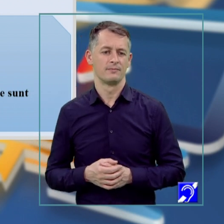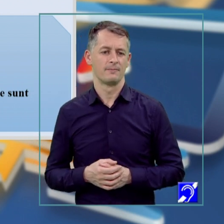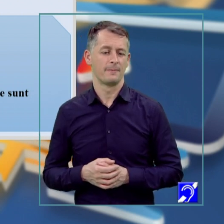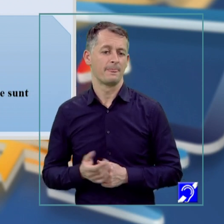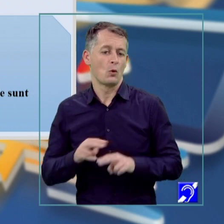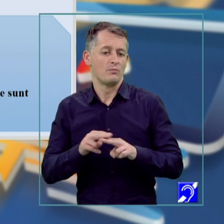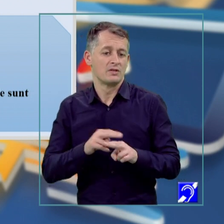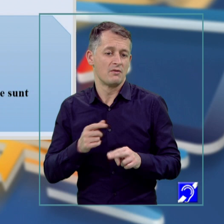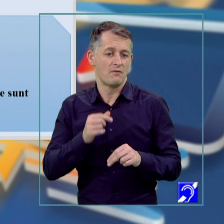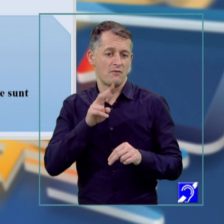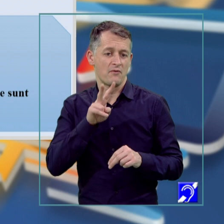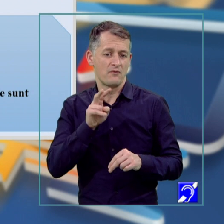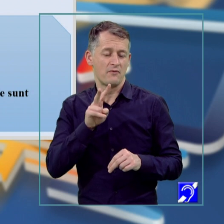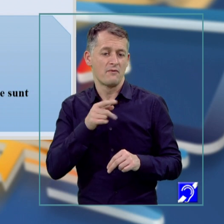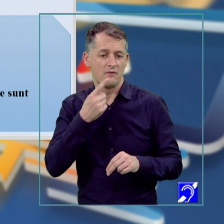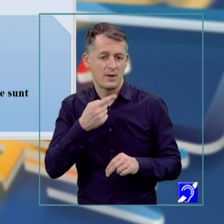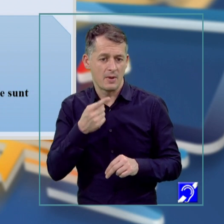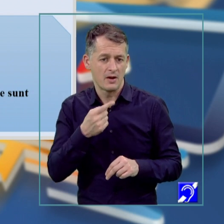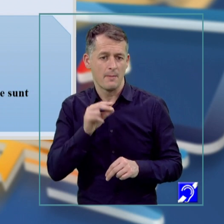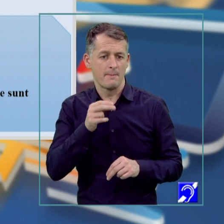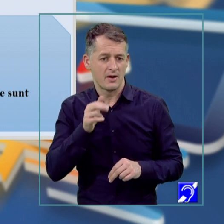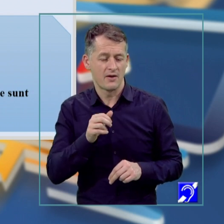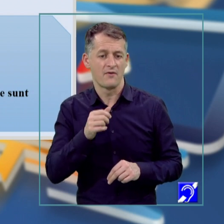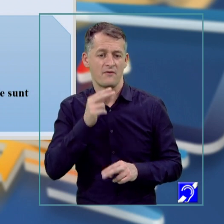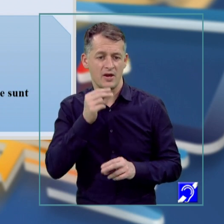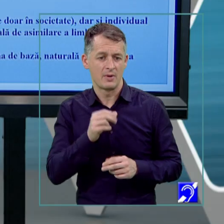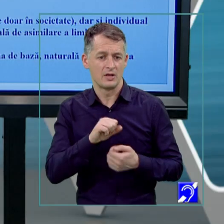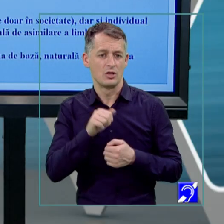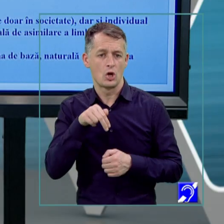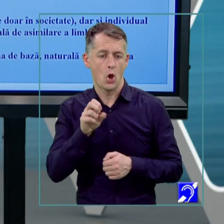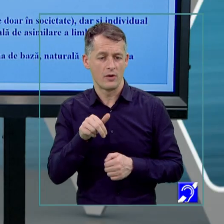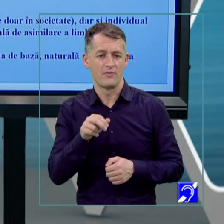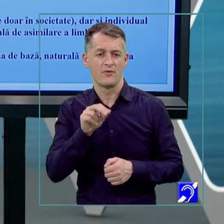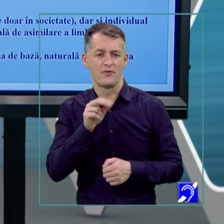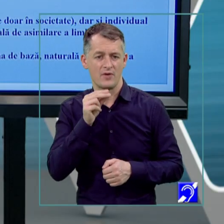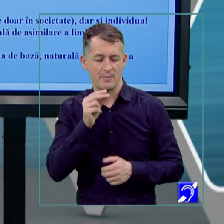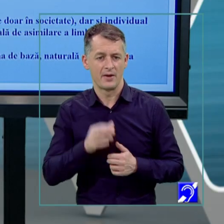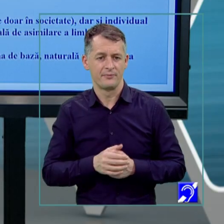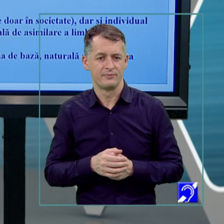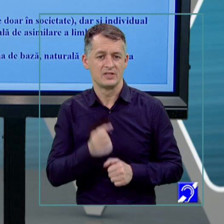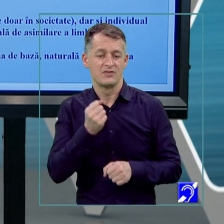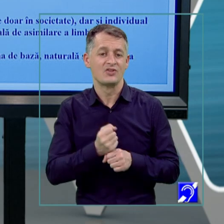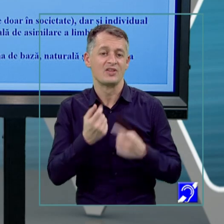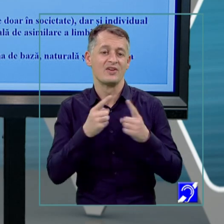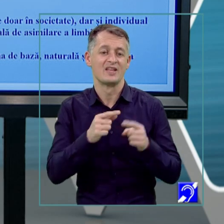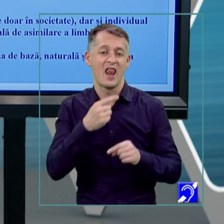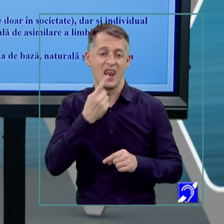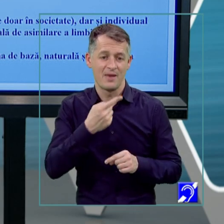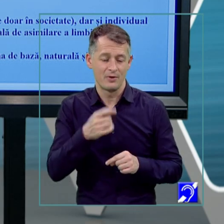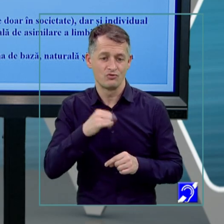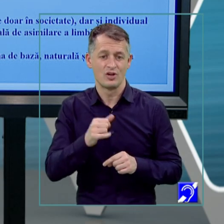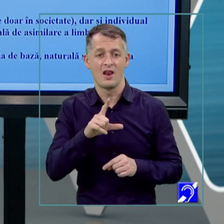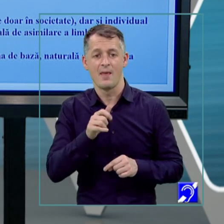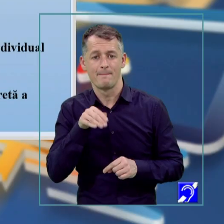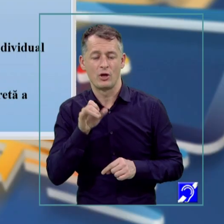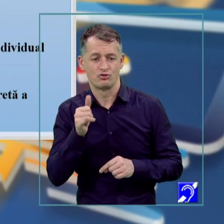nonverbale, foarte important fiind contactul vizual și spațiul personal. De asemenea facem diferența între limbă și limbaj. Limba fiind